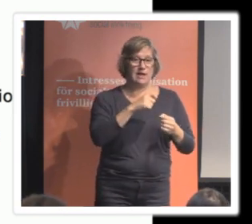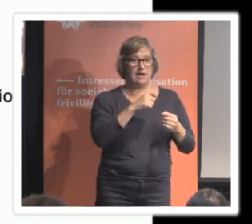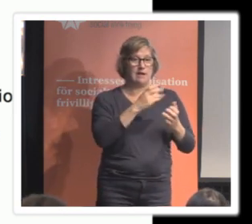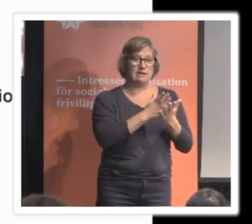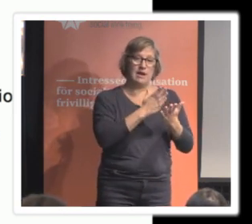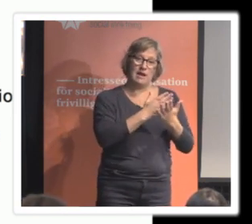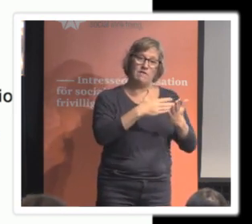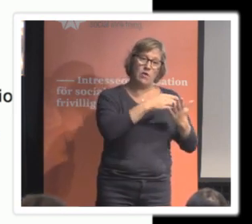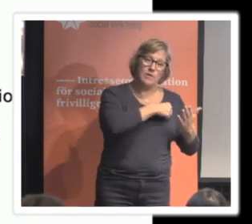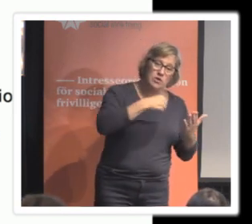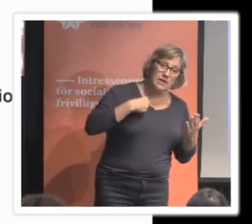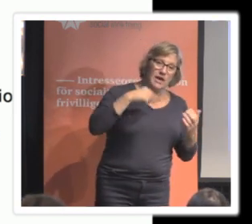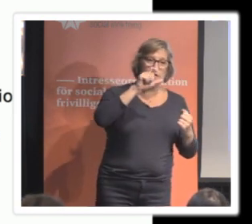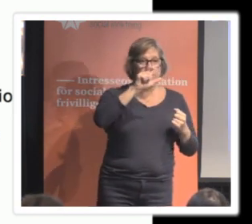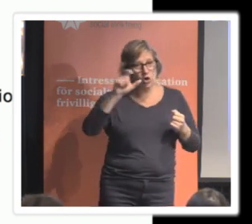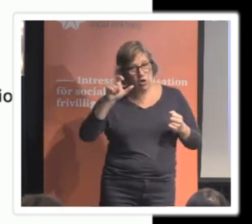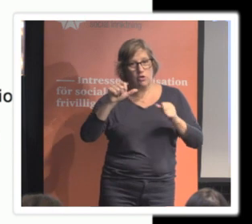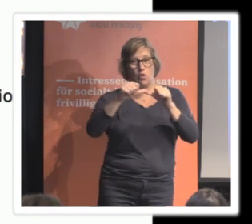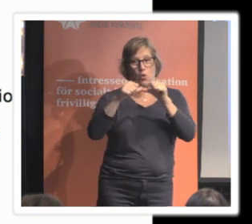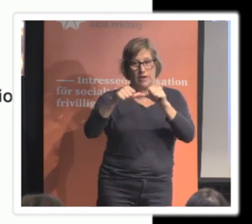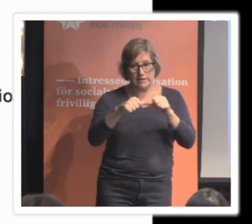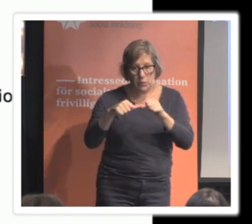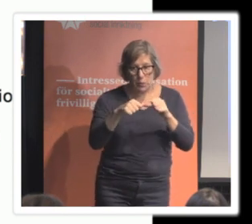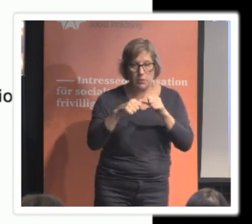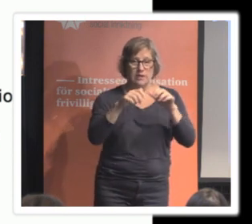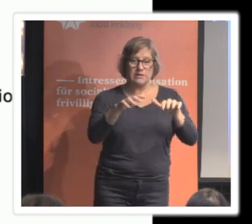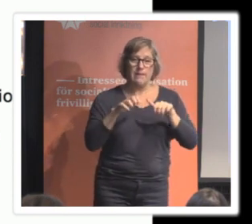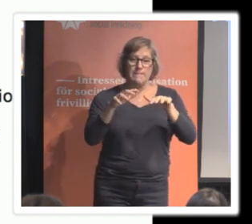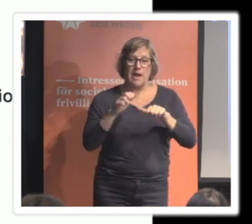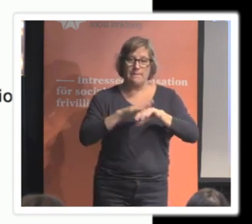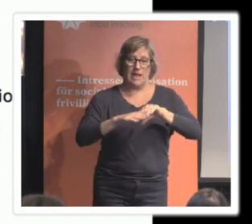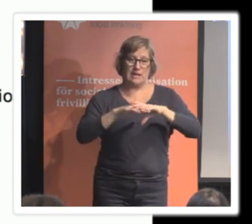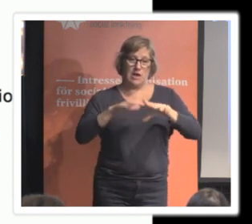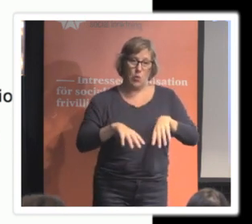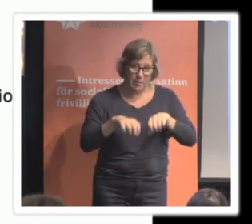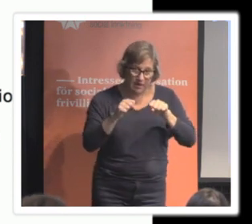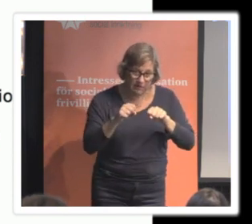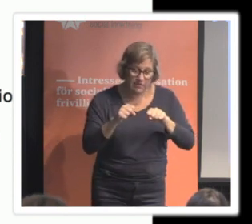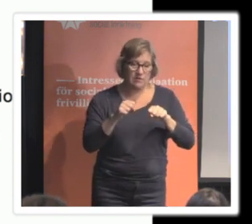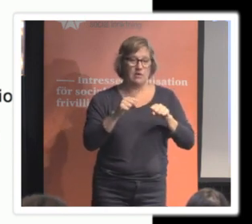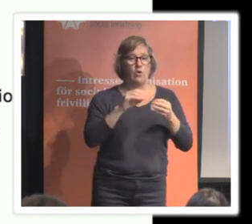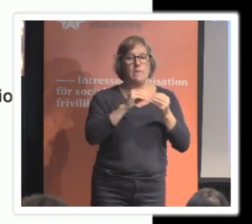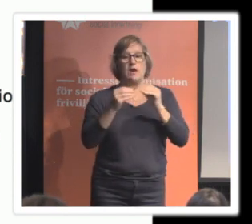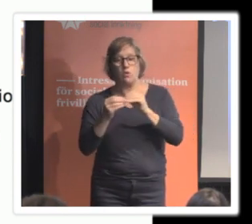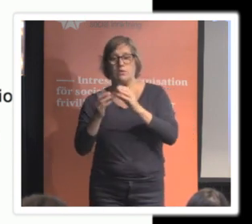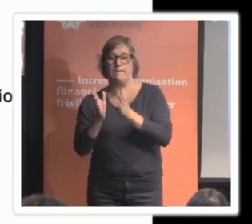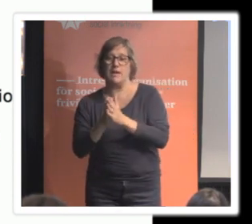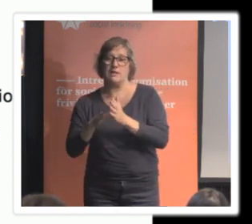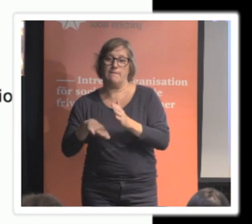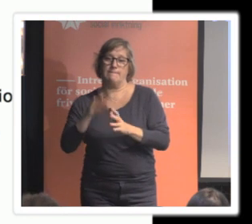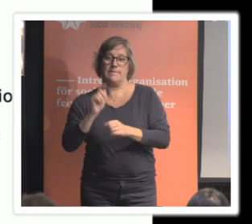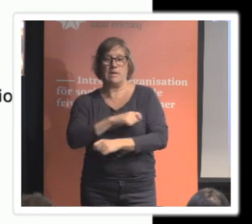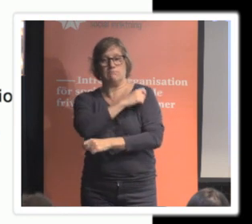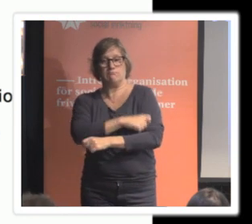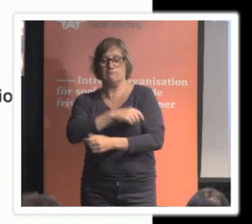myndigheter, företag och organisationer som samlar in och behandlar uppgifter i kombination med skarpare sanktioner